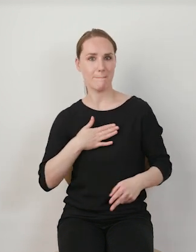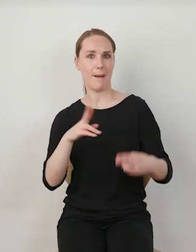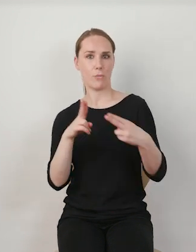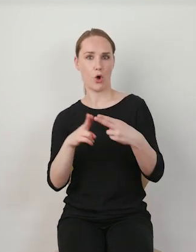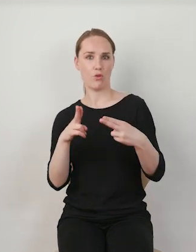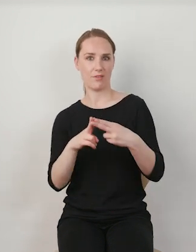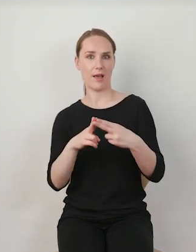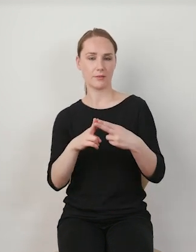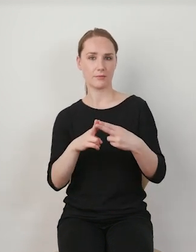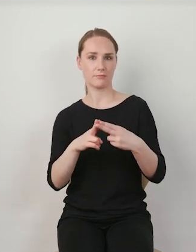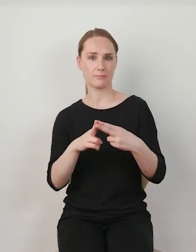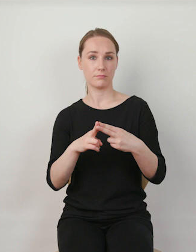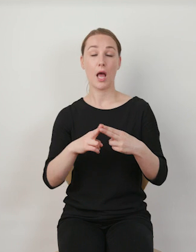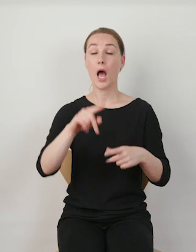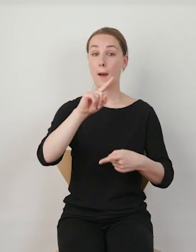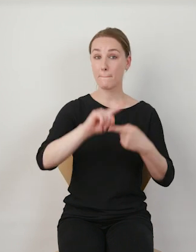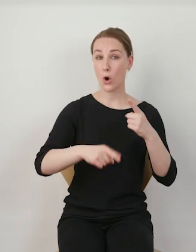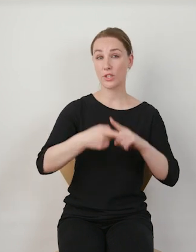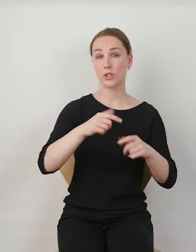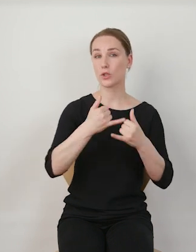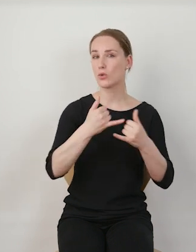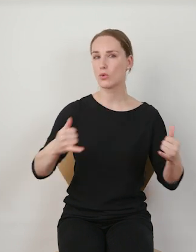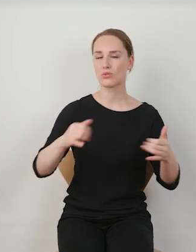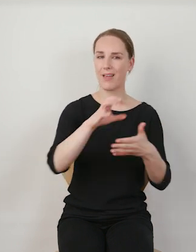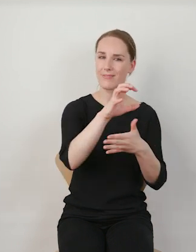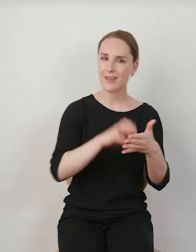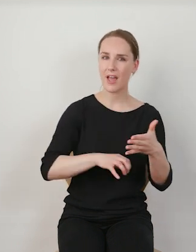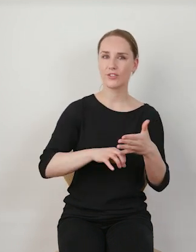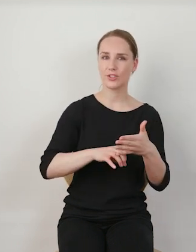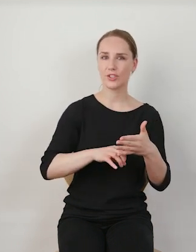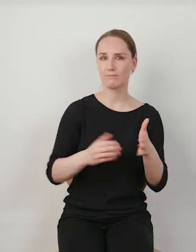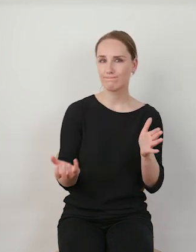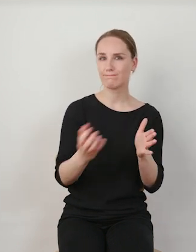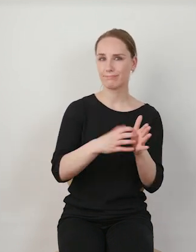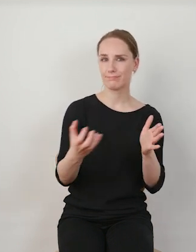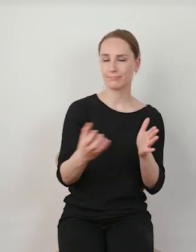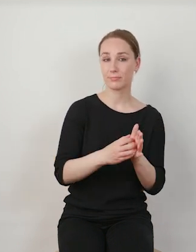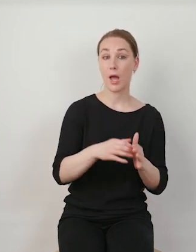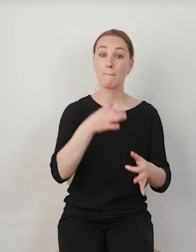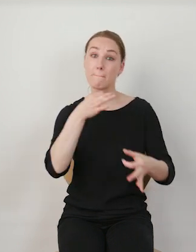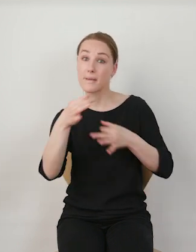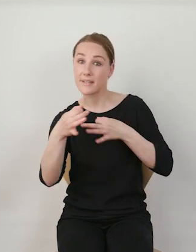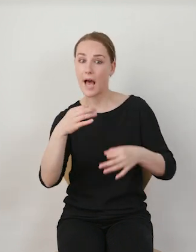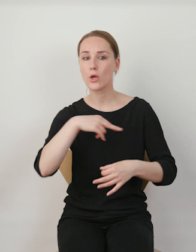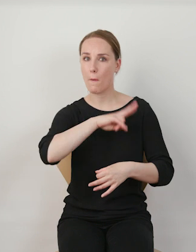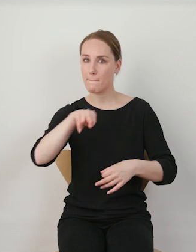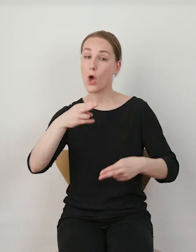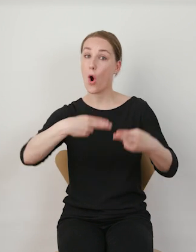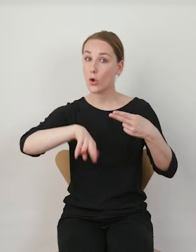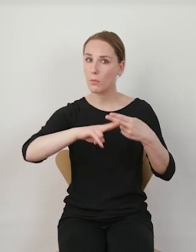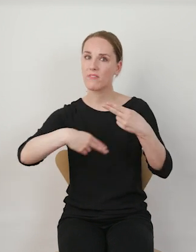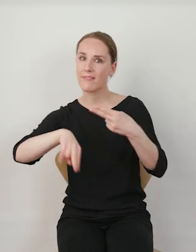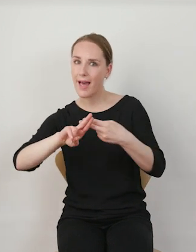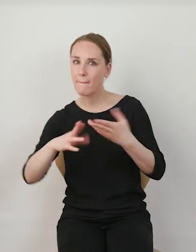jest. Ponieważ politycy publikują różne treści, zadają nam pytania, my możemy na te pytania odpowiadać w